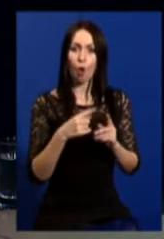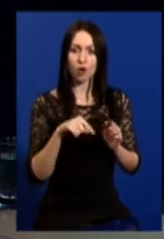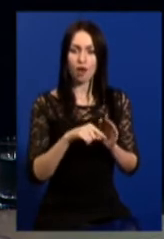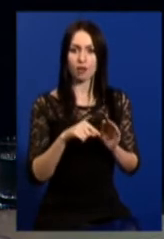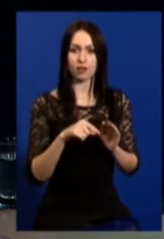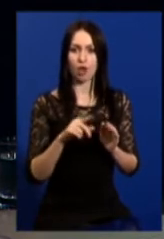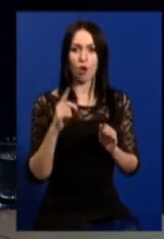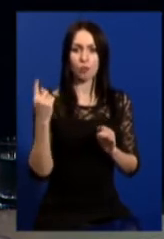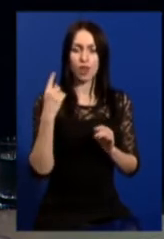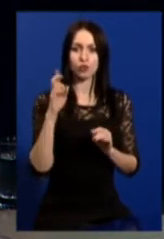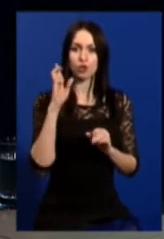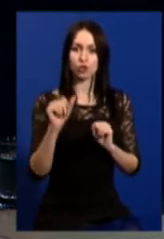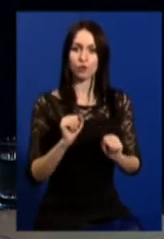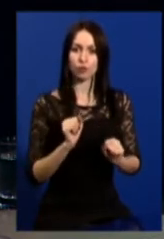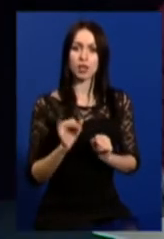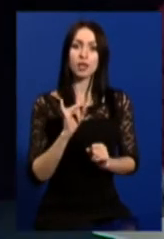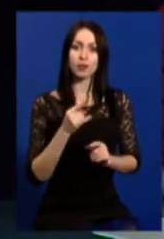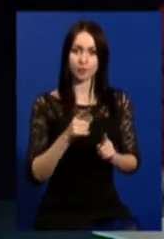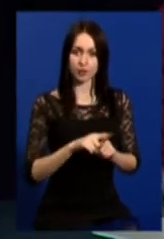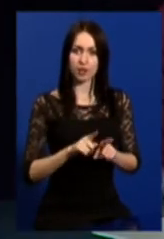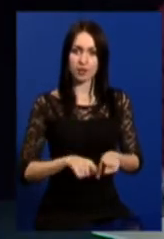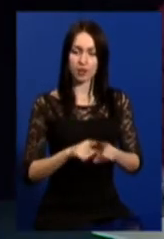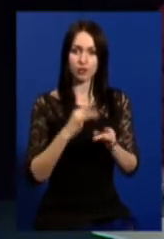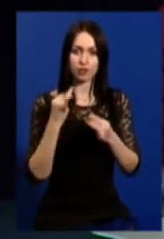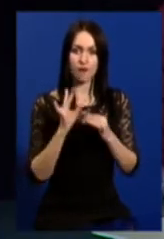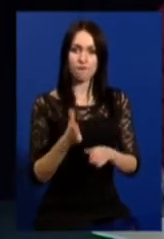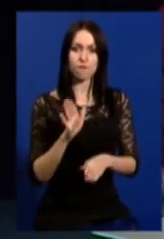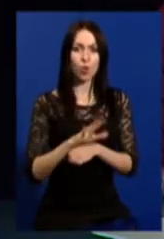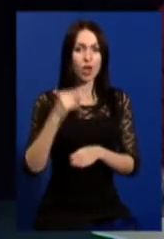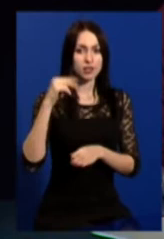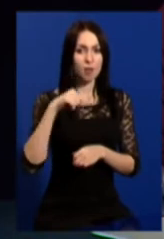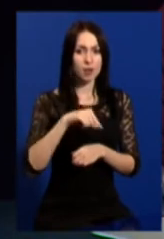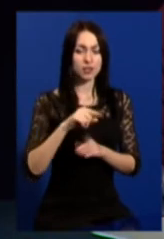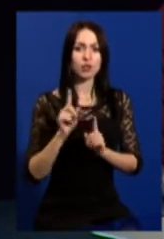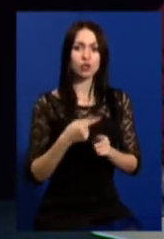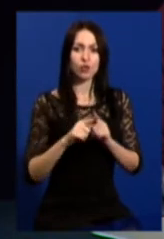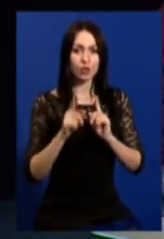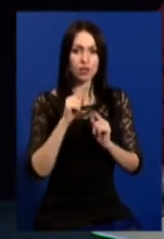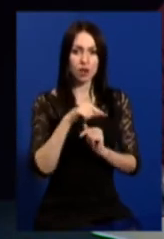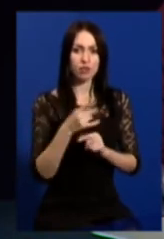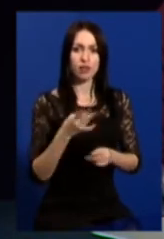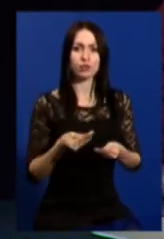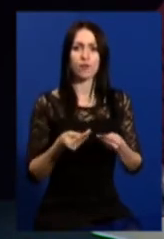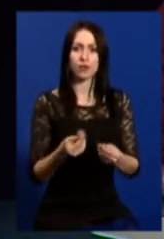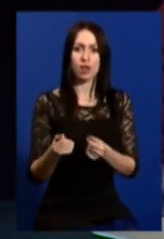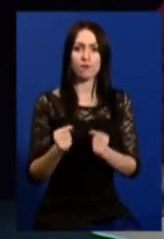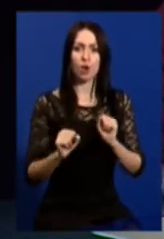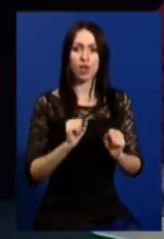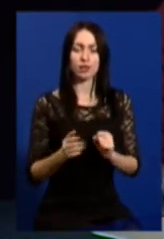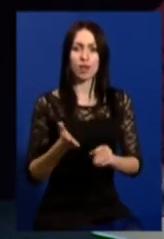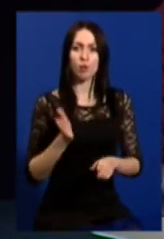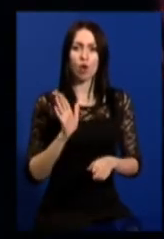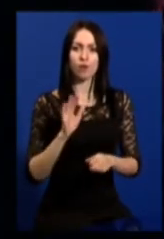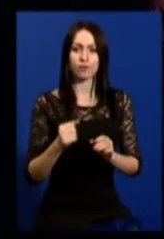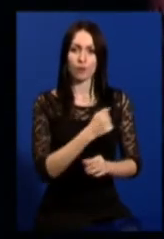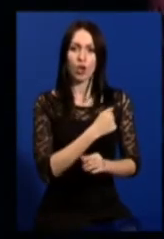адміністрації. І йдеться також в указі президента, що ця Рада оборони має сприяти військовому командуванню